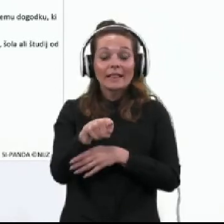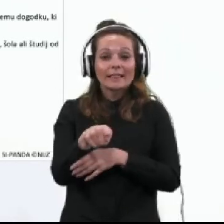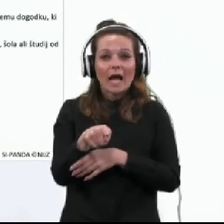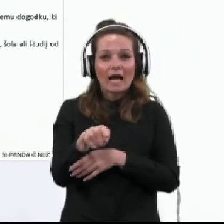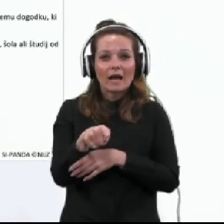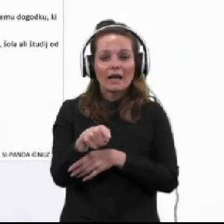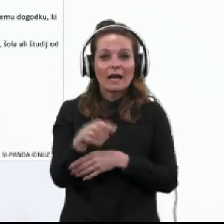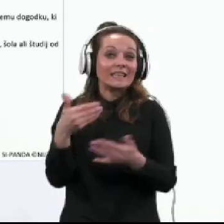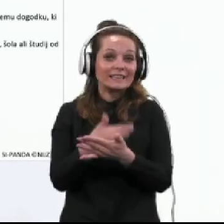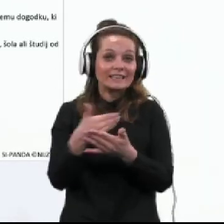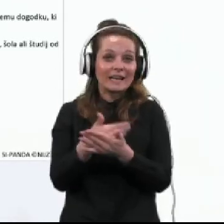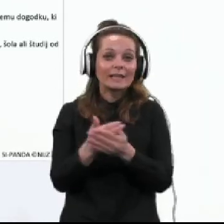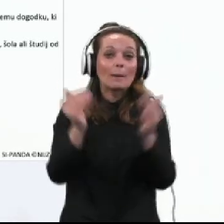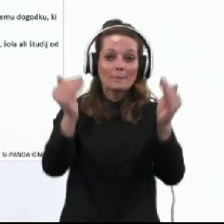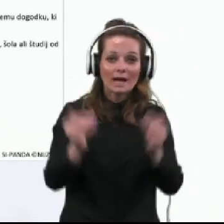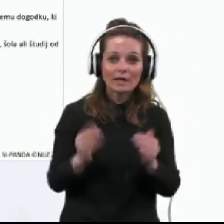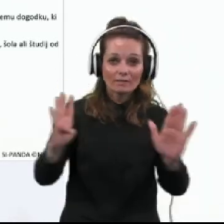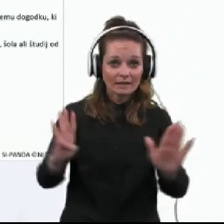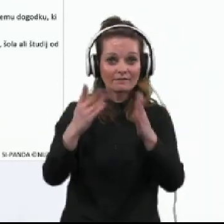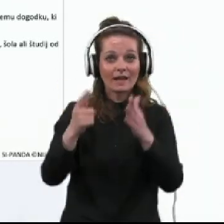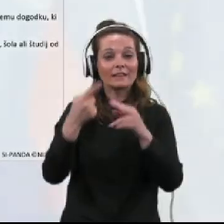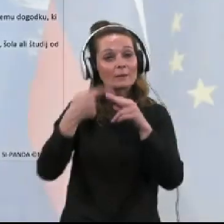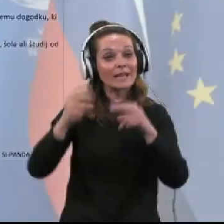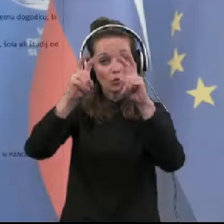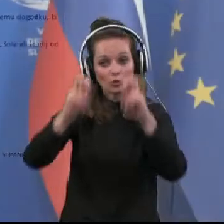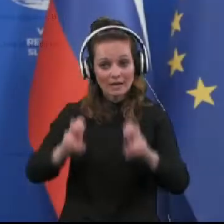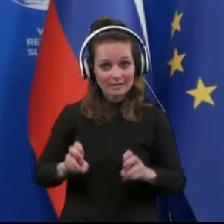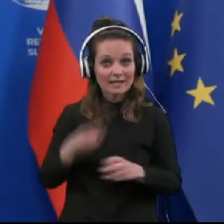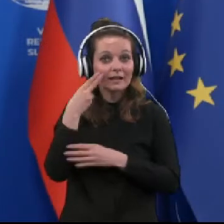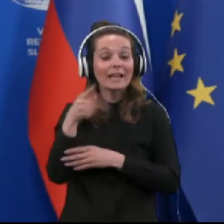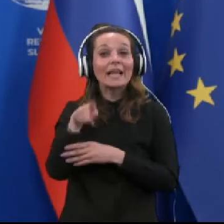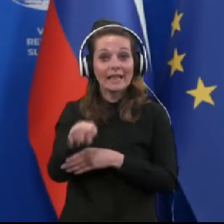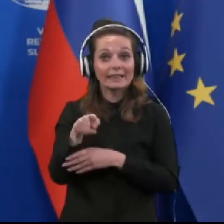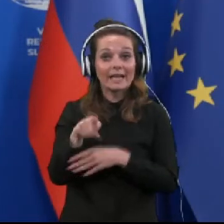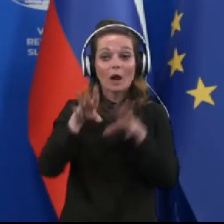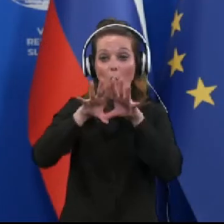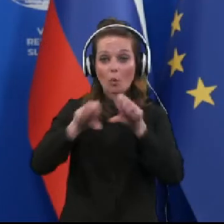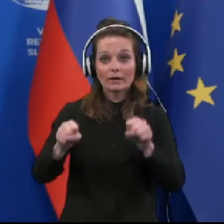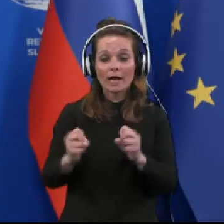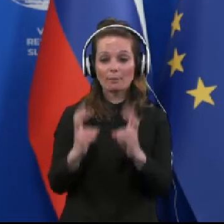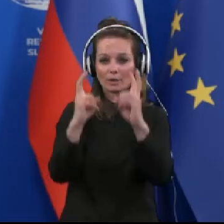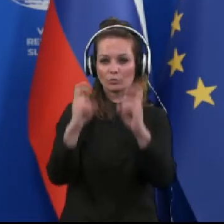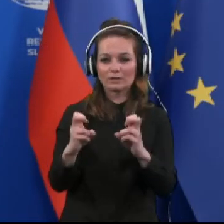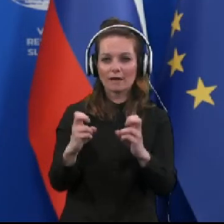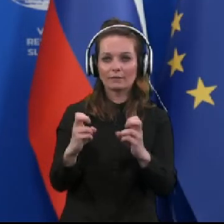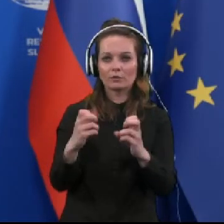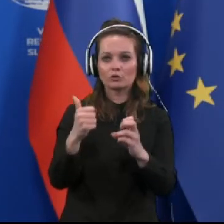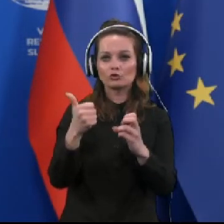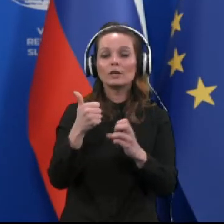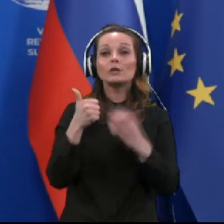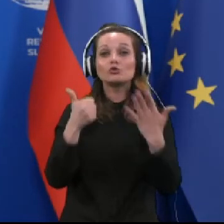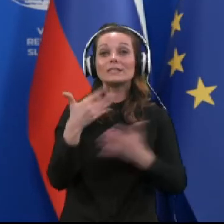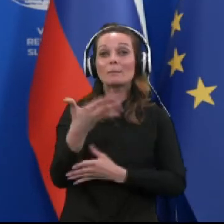dajoči trend v 9. valu raziskave je glede tega ukrepa zaustavil na 56%.